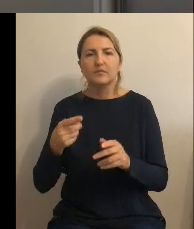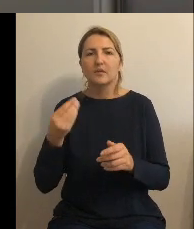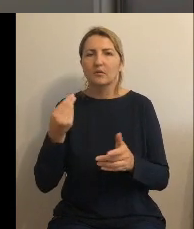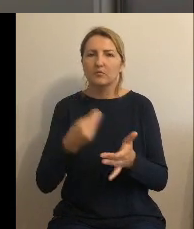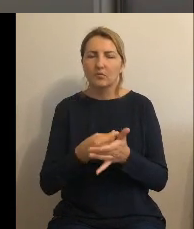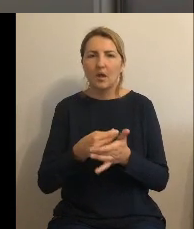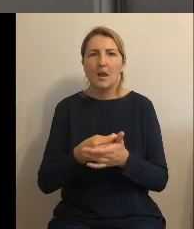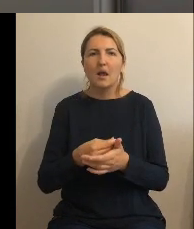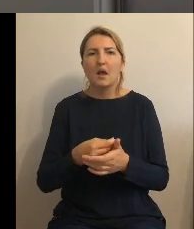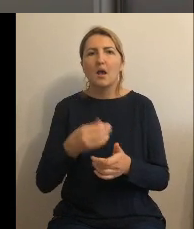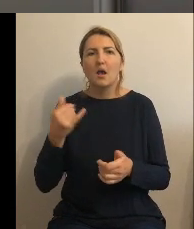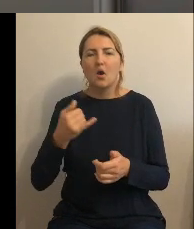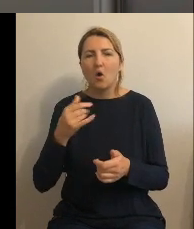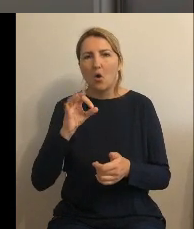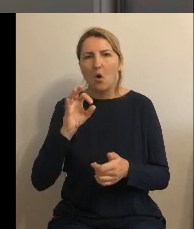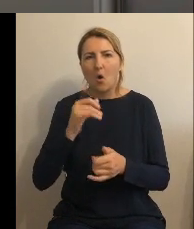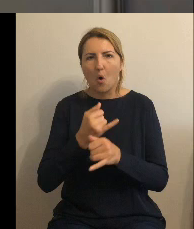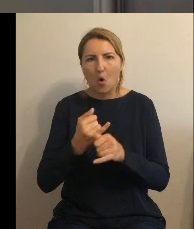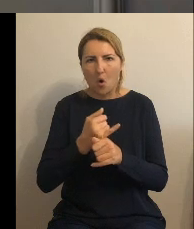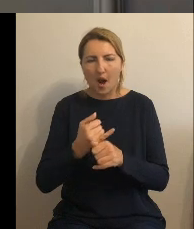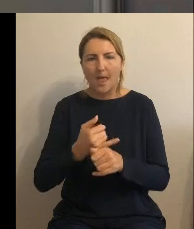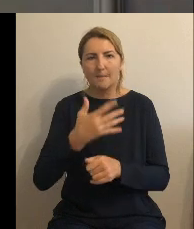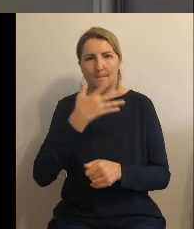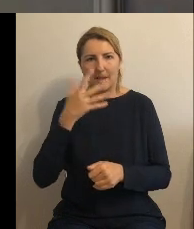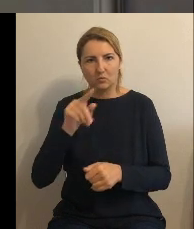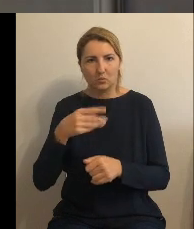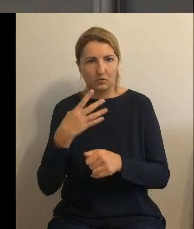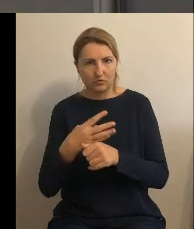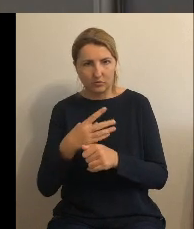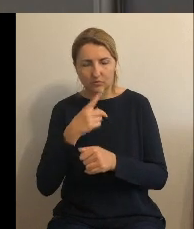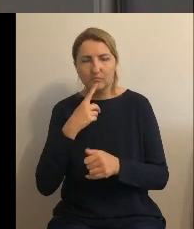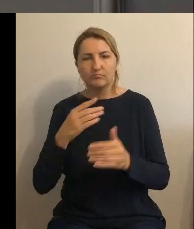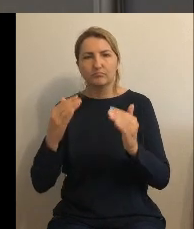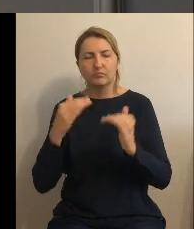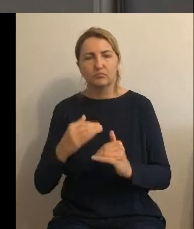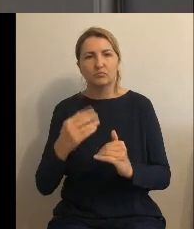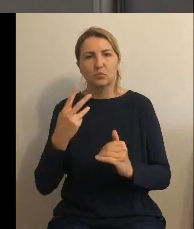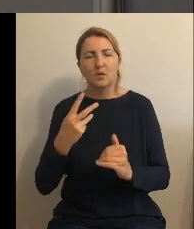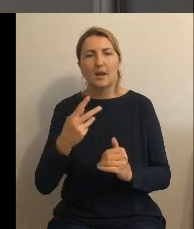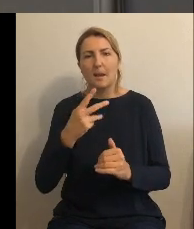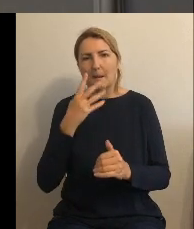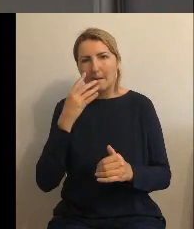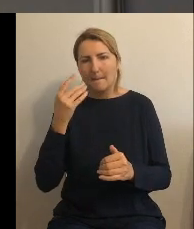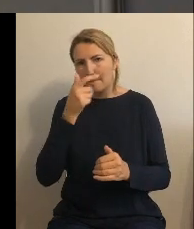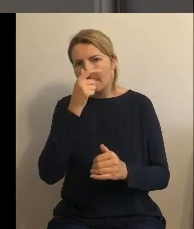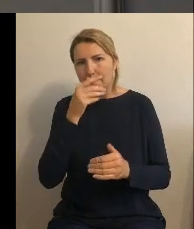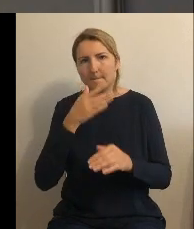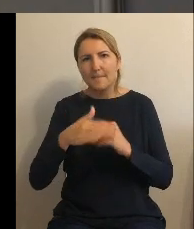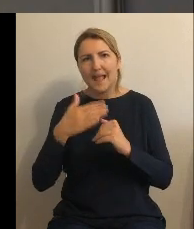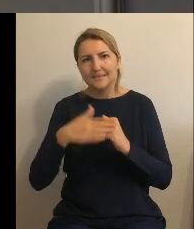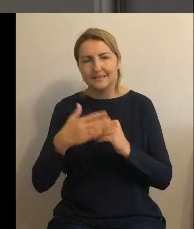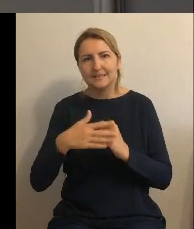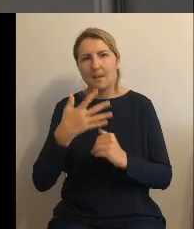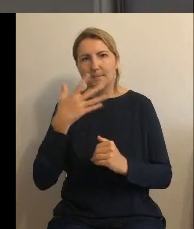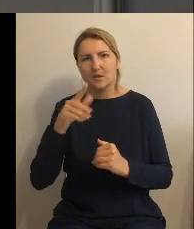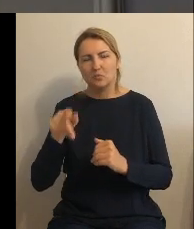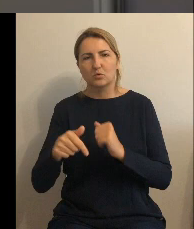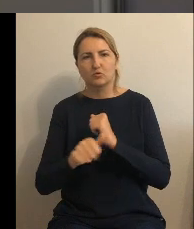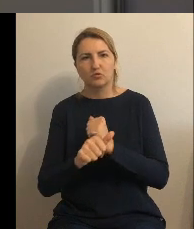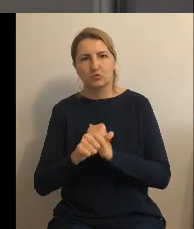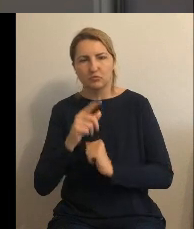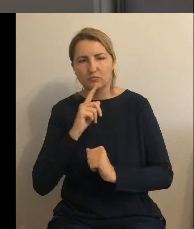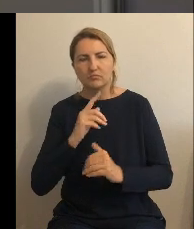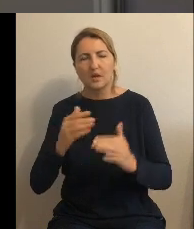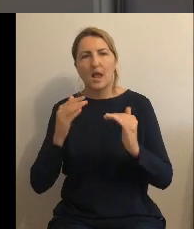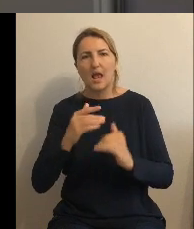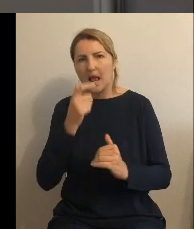punkt drugi benzyny 5,60 punkt trzeci autogazu 2,39 zł paragraf